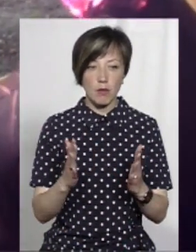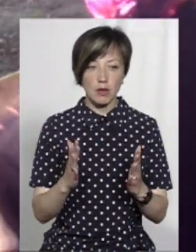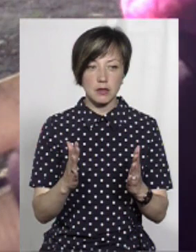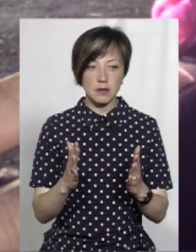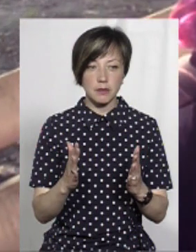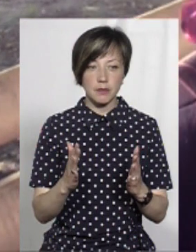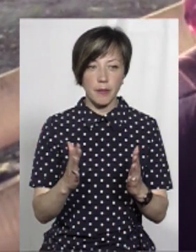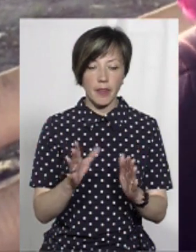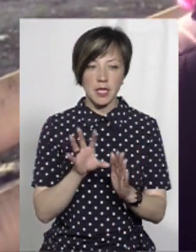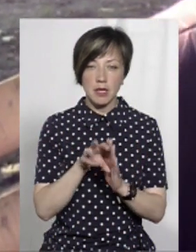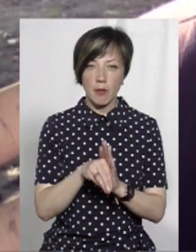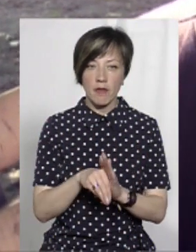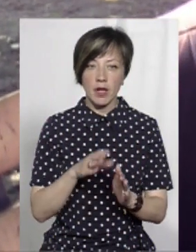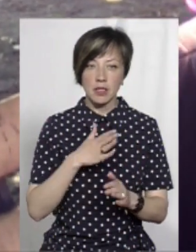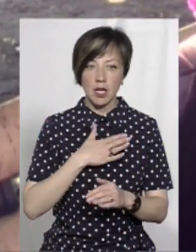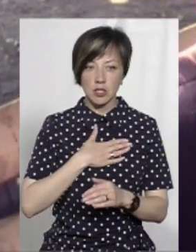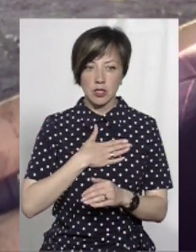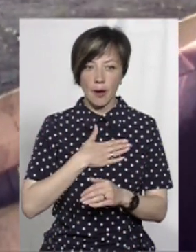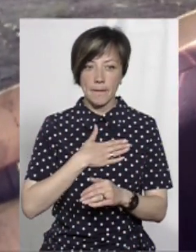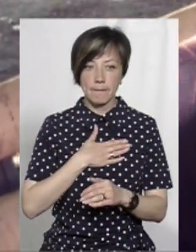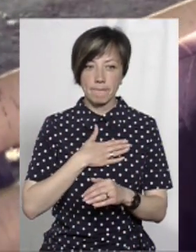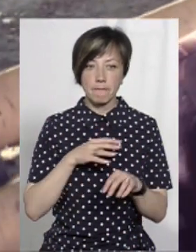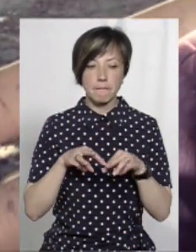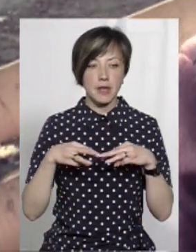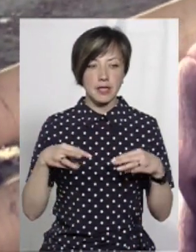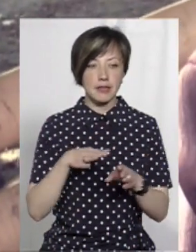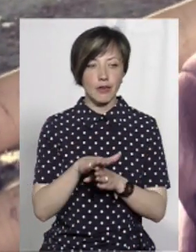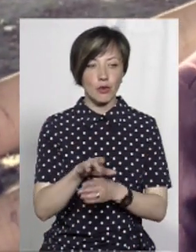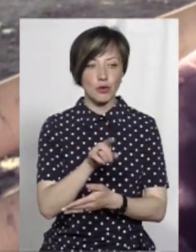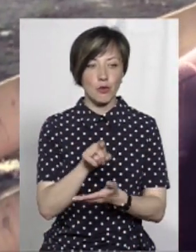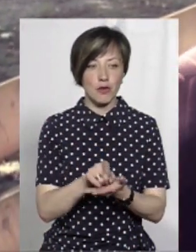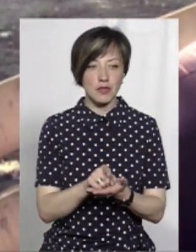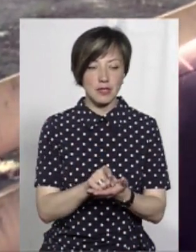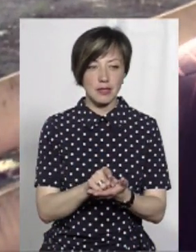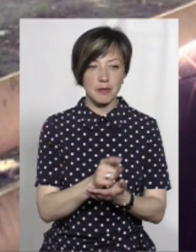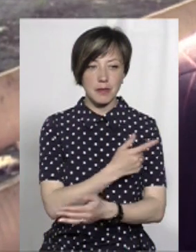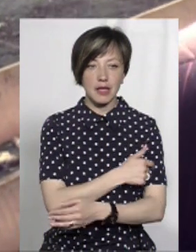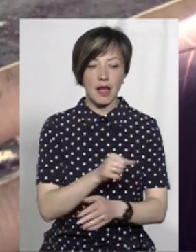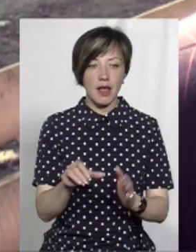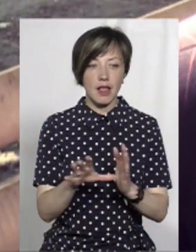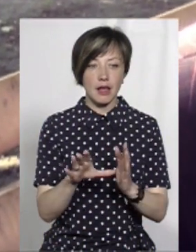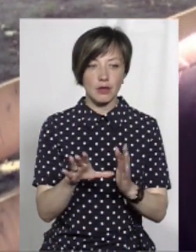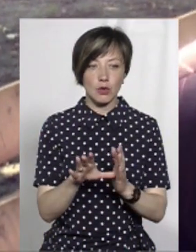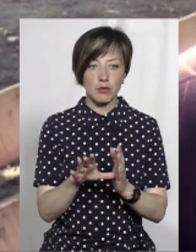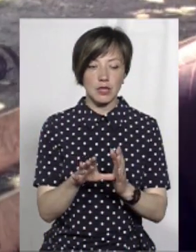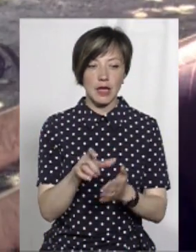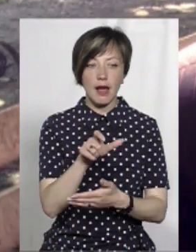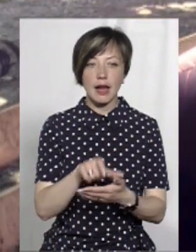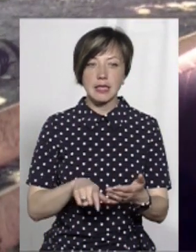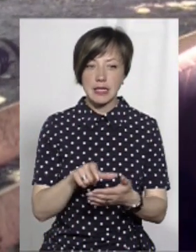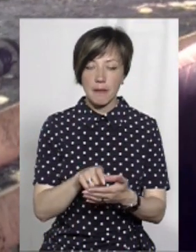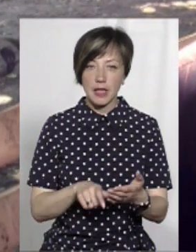запровадила наша міністр, виконуючий обов'язки, це електронний рецепт.